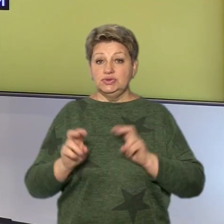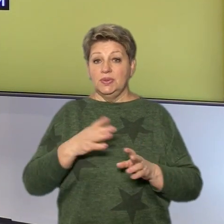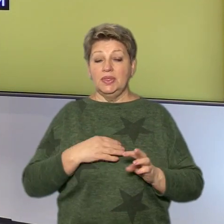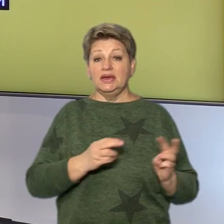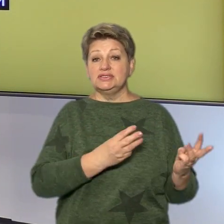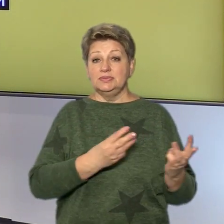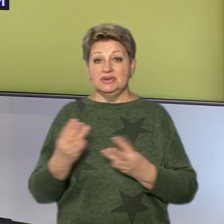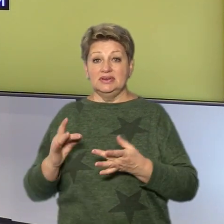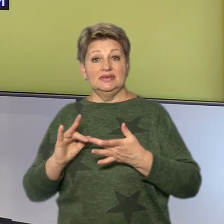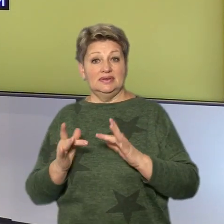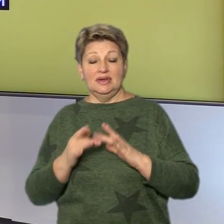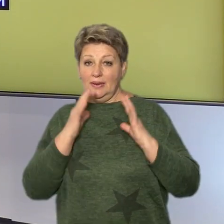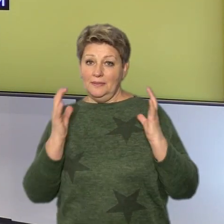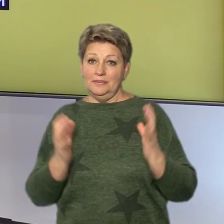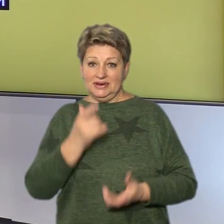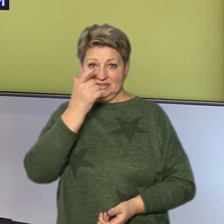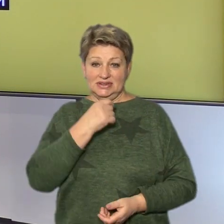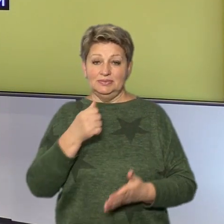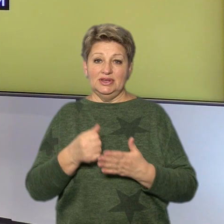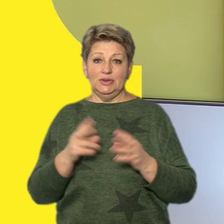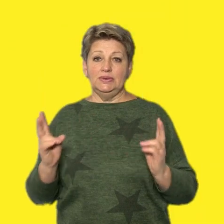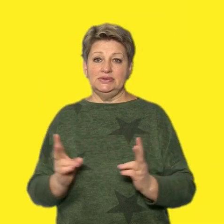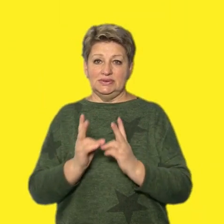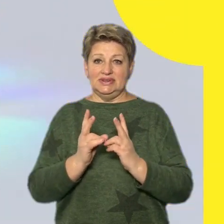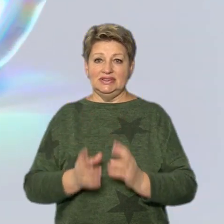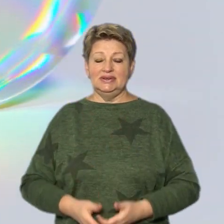сайті та у соцмережах. Бережіть себе і до зустрічі.